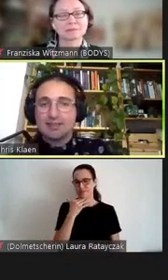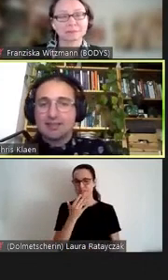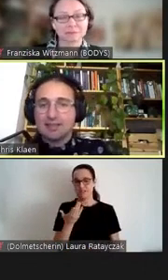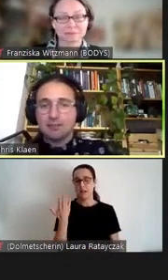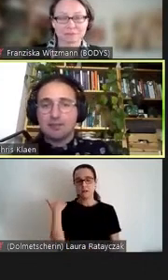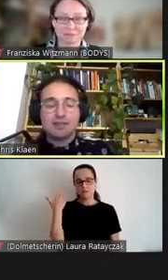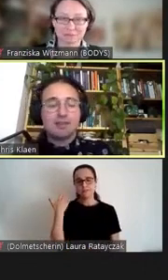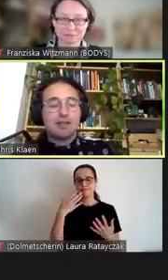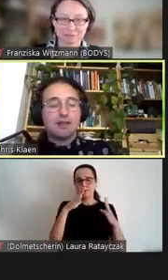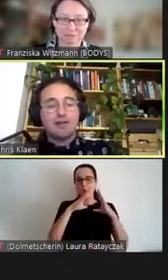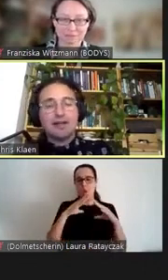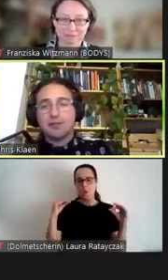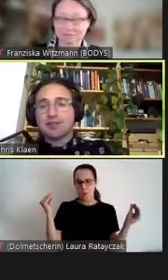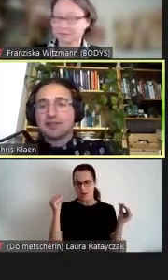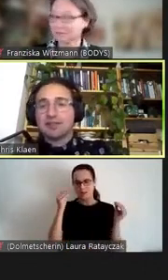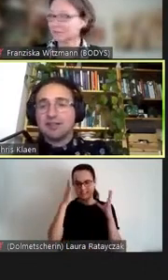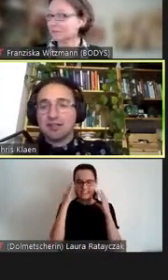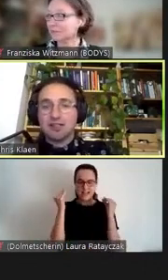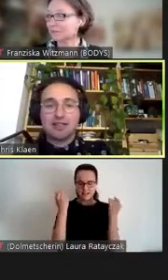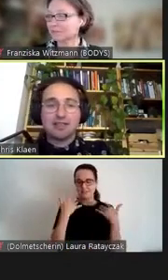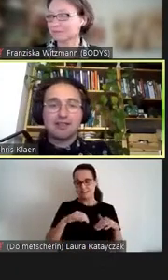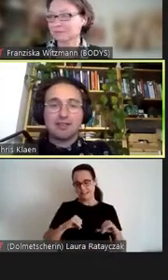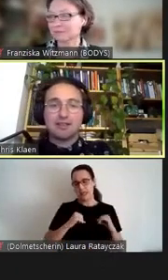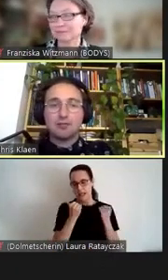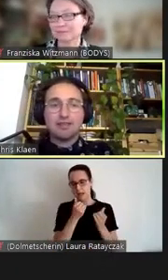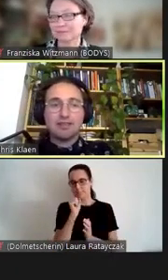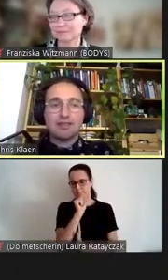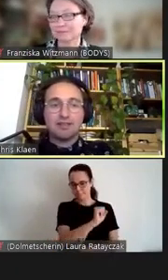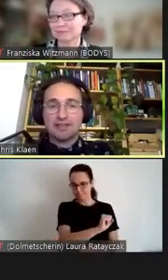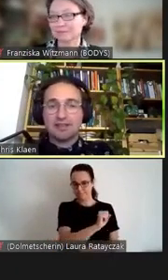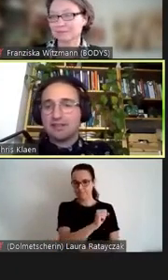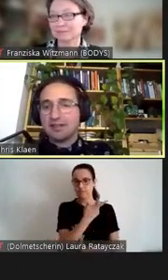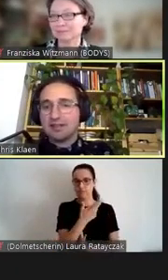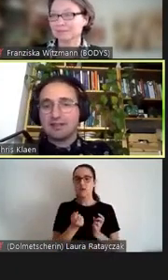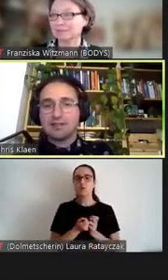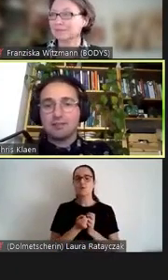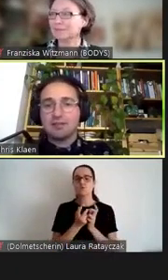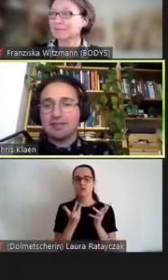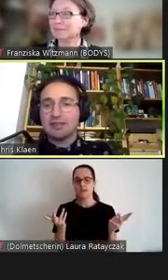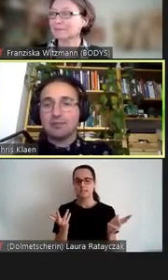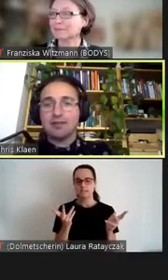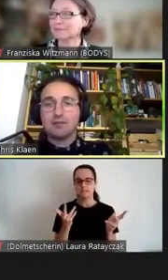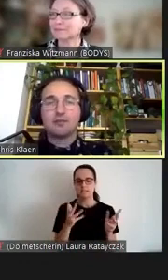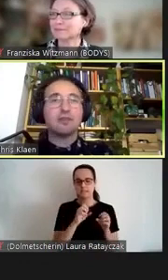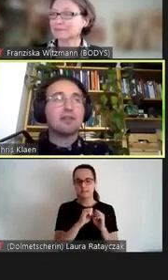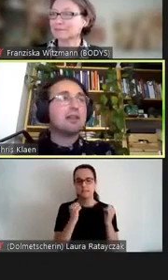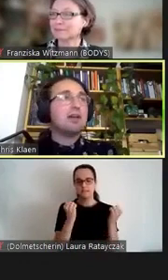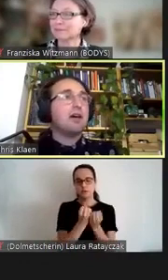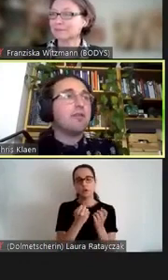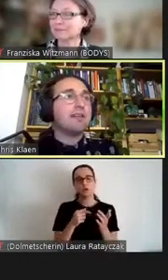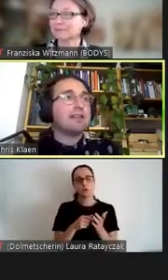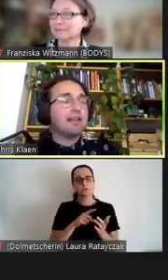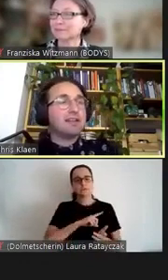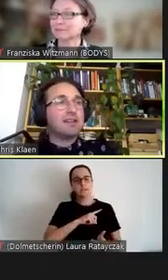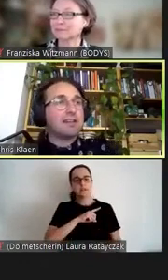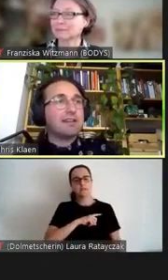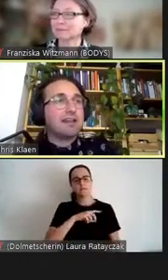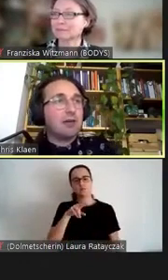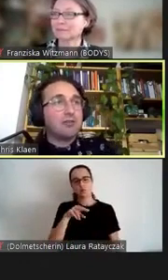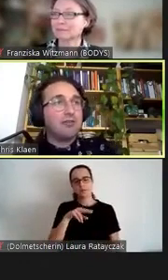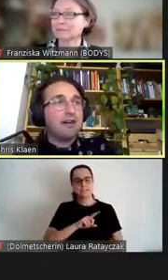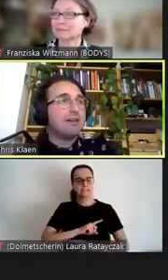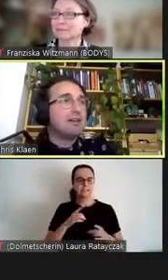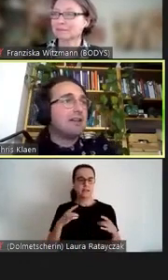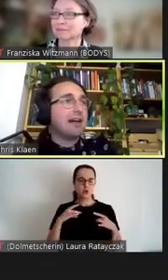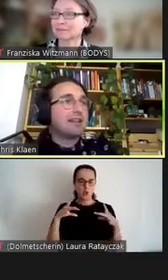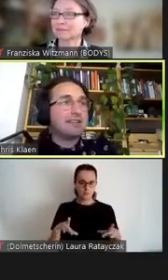Niederlanden gelebt, war dort sehr stark in der queeren Szene als nicht-binäre Person, auch wenn ich lange Zeit